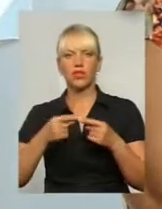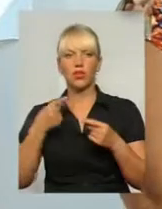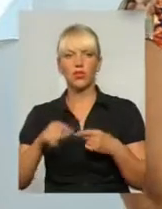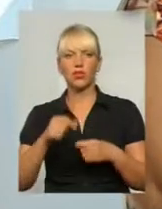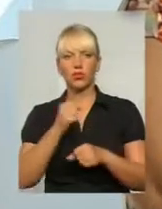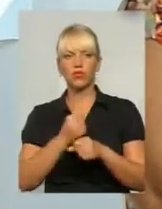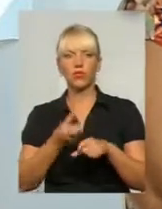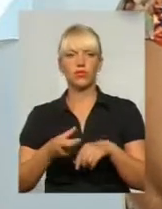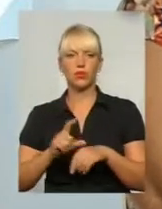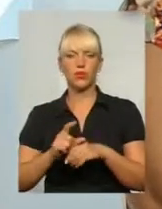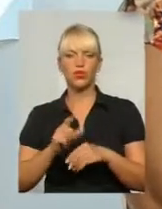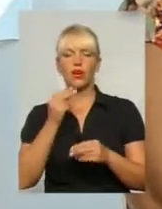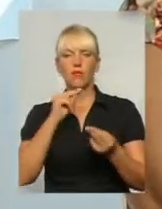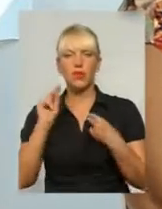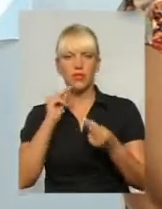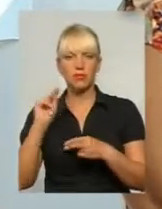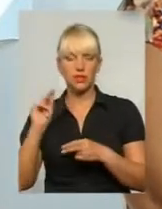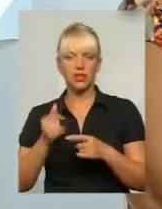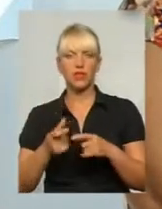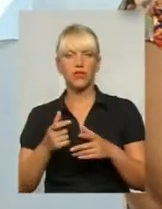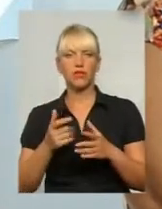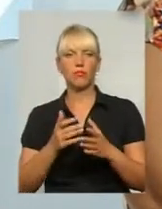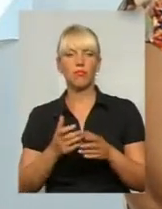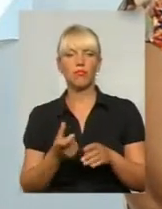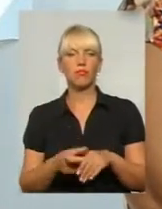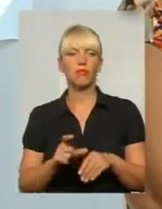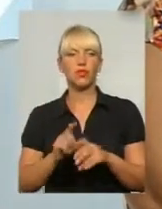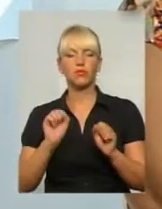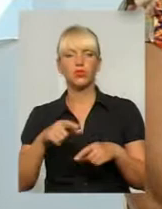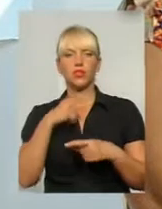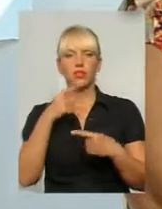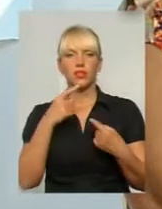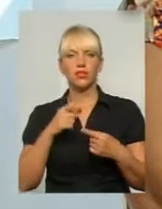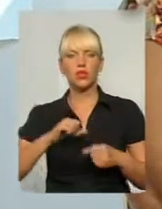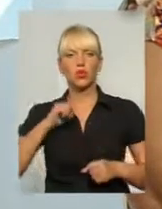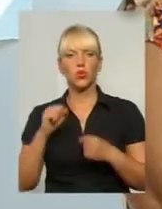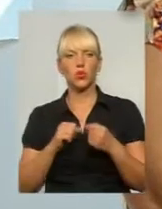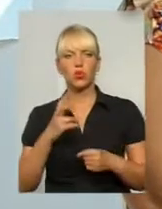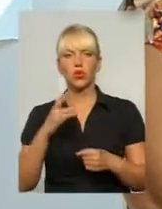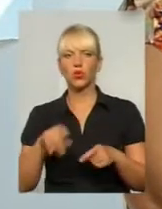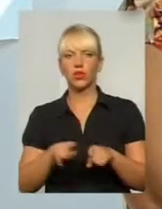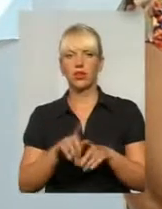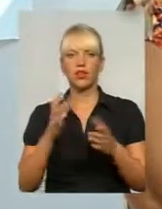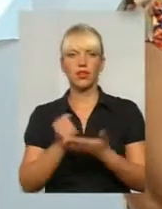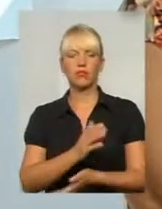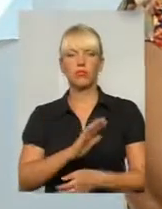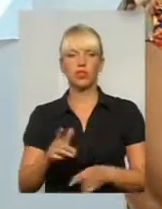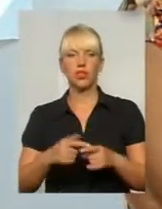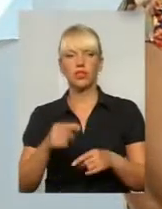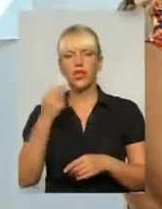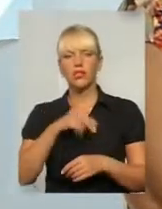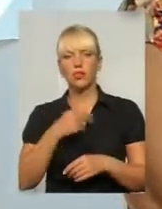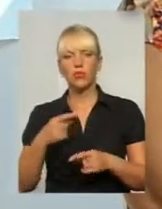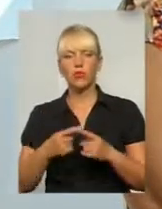більш перспективною, більш такою, можна сказати, дружньою, але так не виходить. Слава Богу,